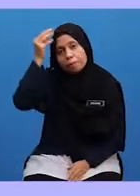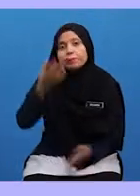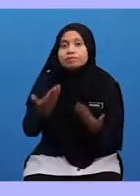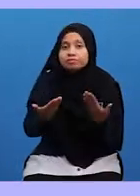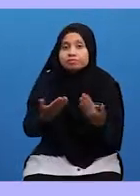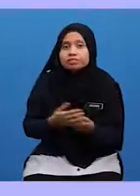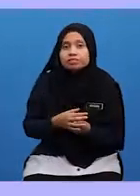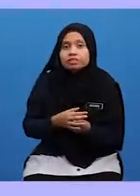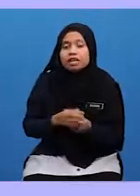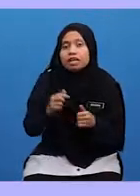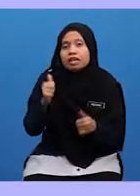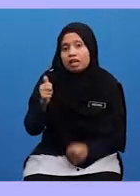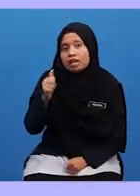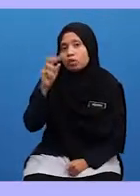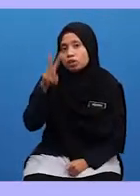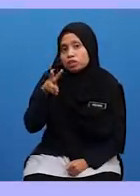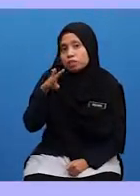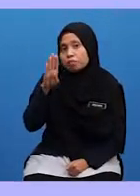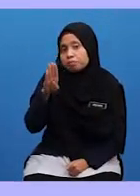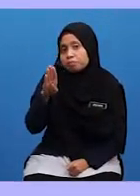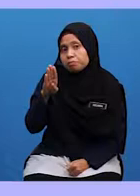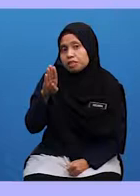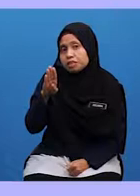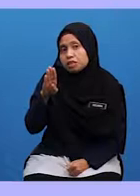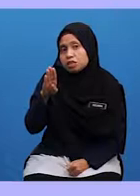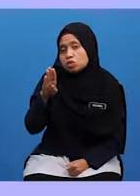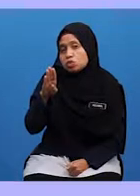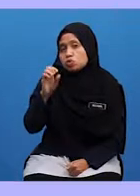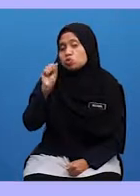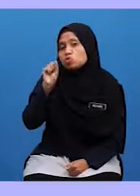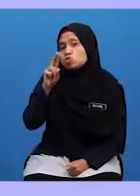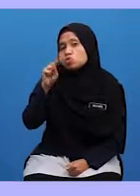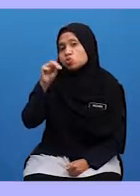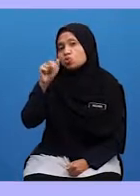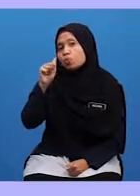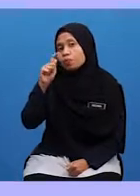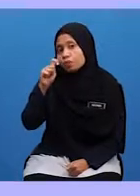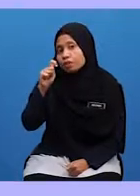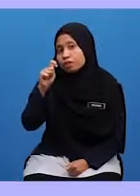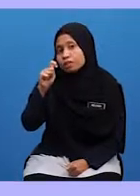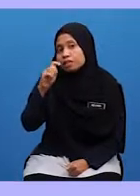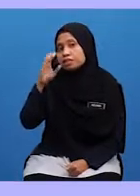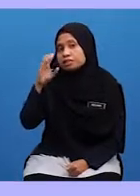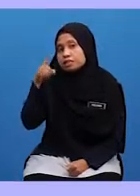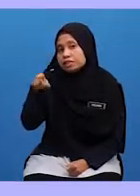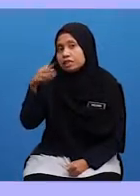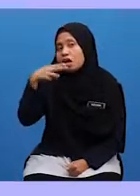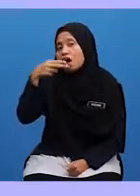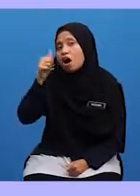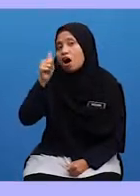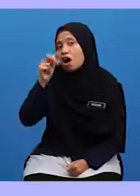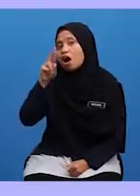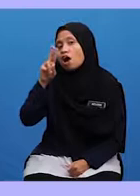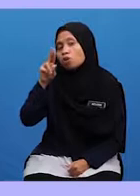A Wajib B Sunat C